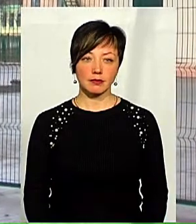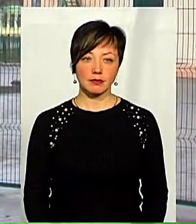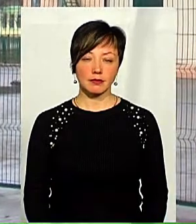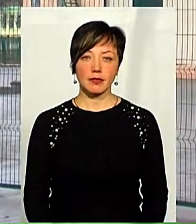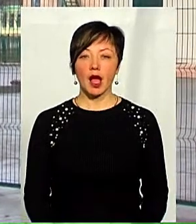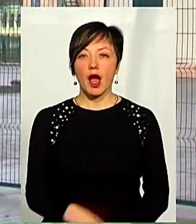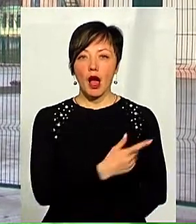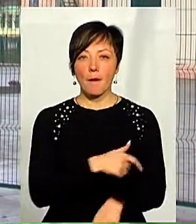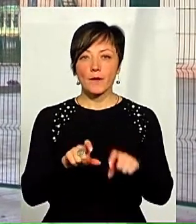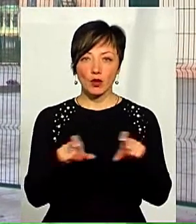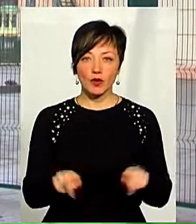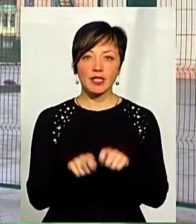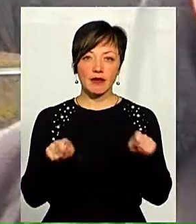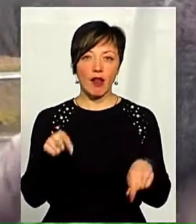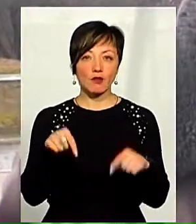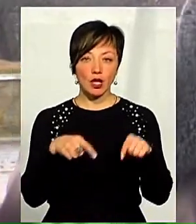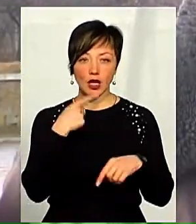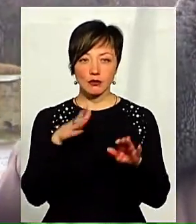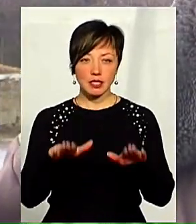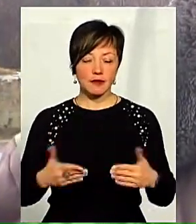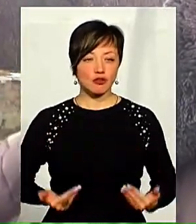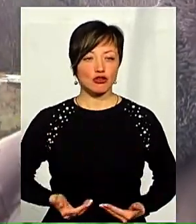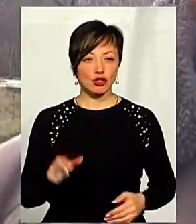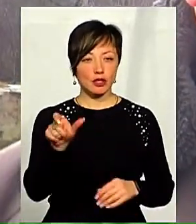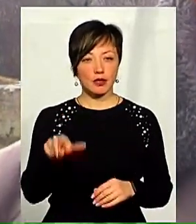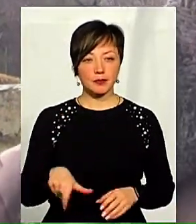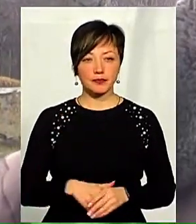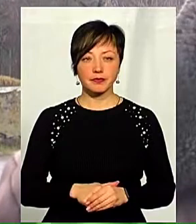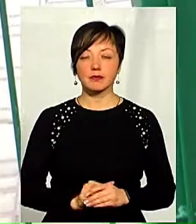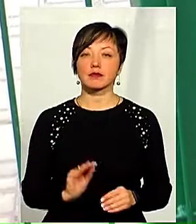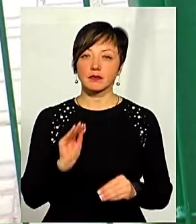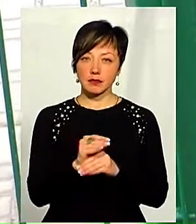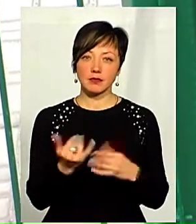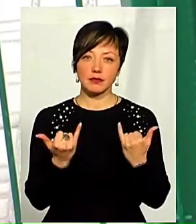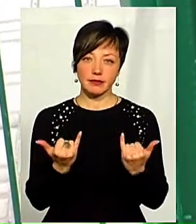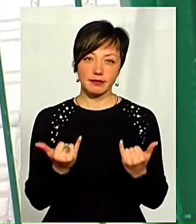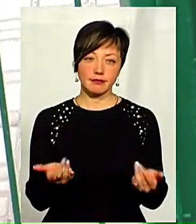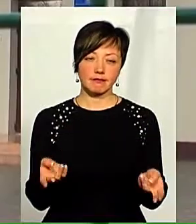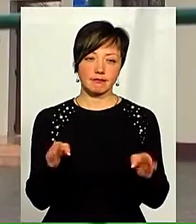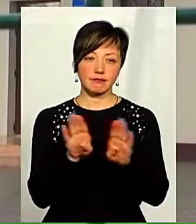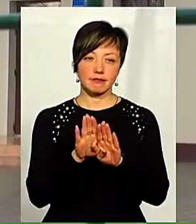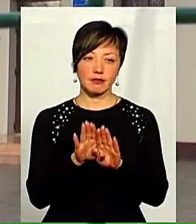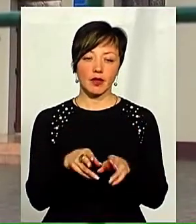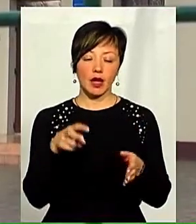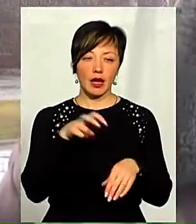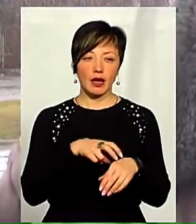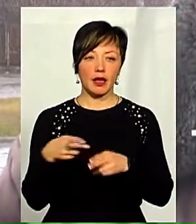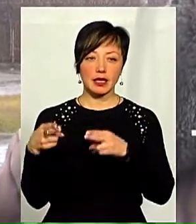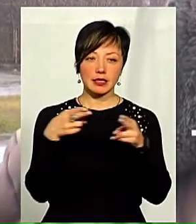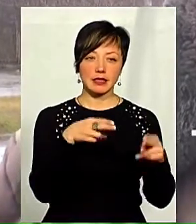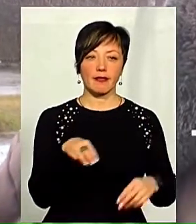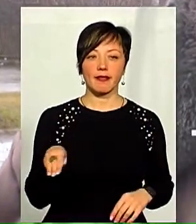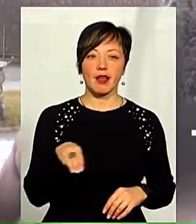Амбулаторію відкривали ще восени, каже місцевий житель Микола Гвоздій. Додає, зараз тут зачинено, до лікаря їздить в Теофіполь.